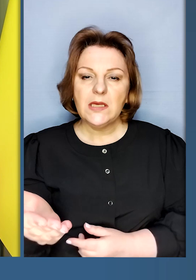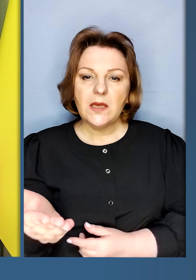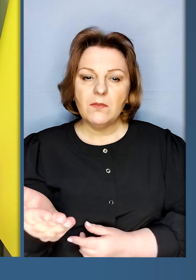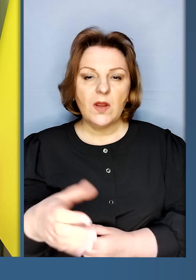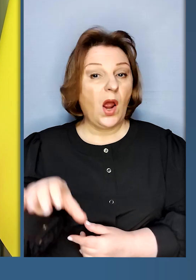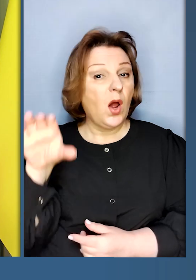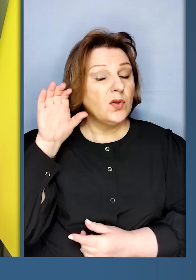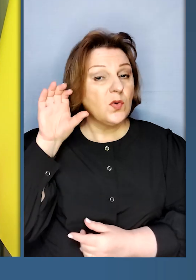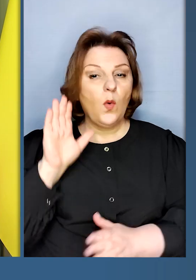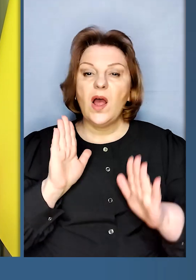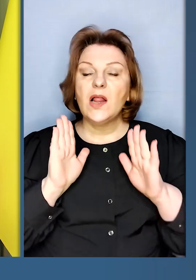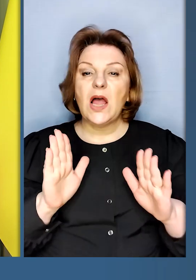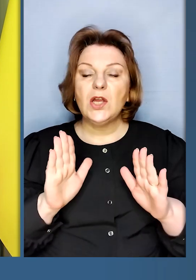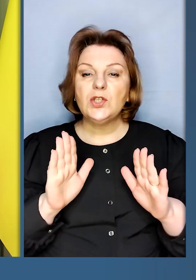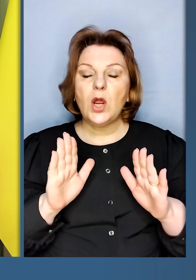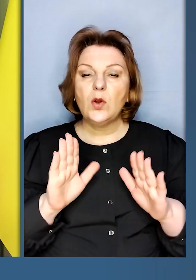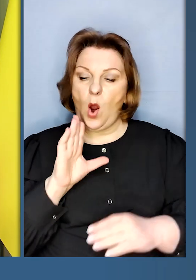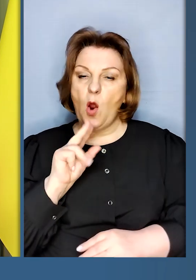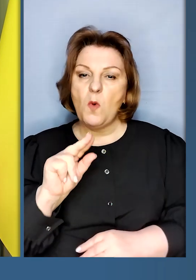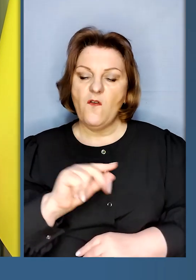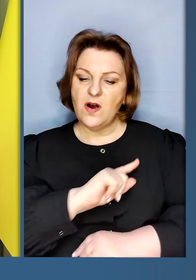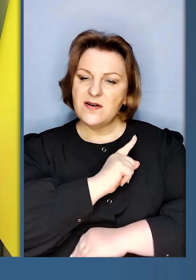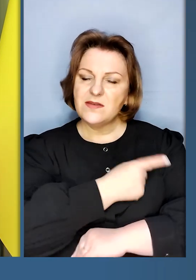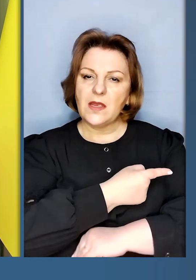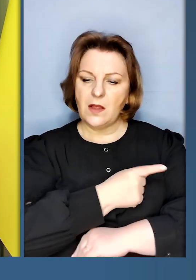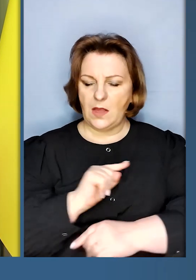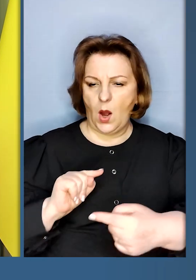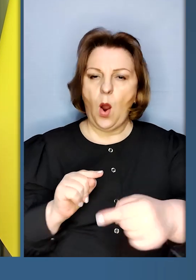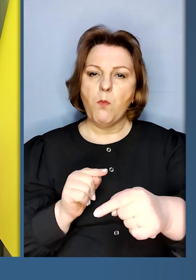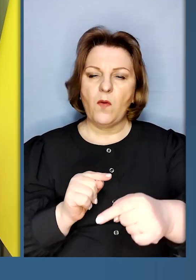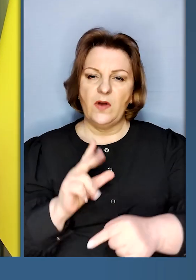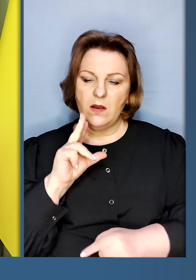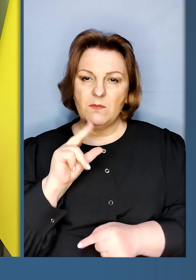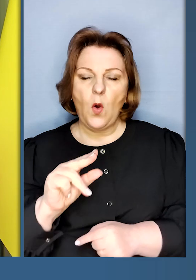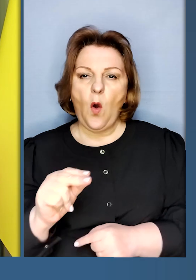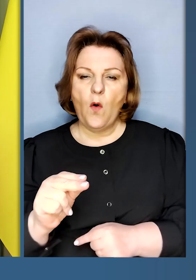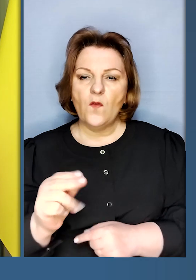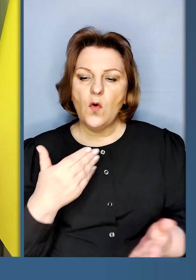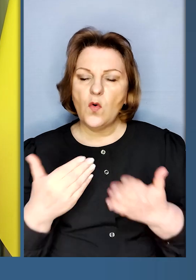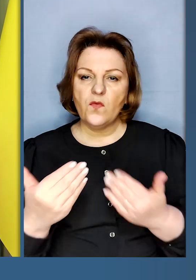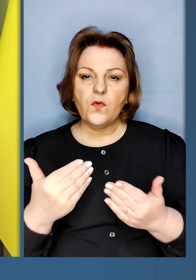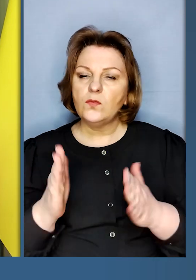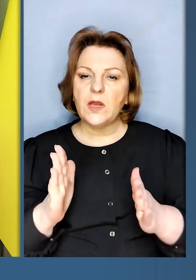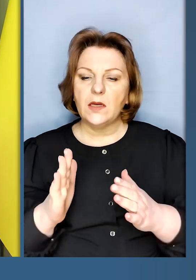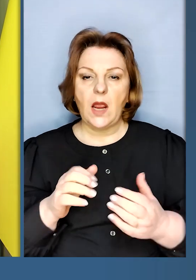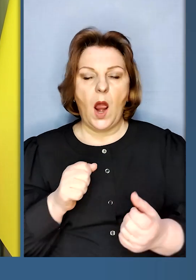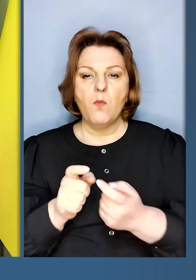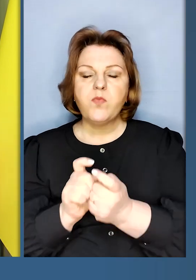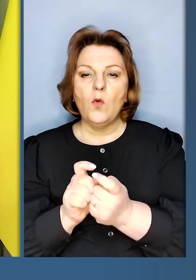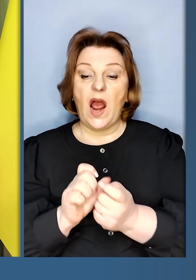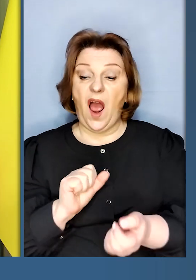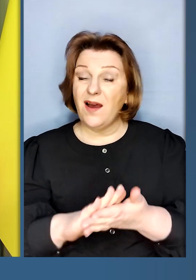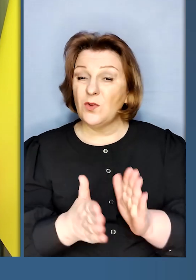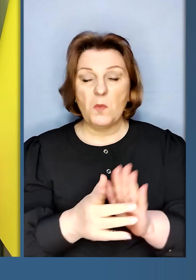слухає лише мови сили, мови опору, мови боротьби. А